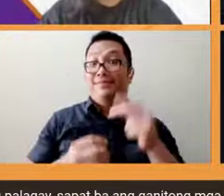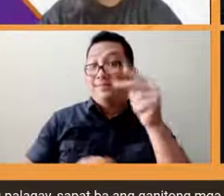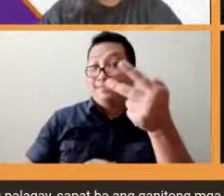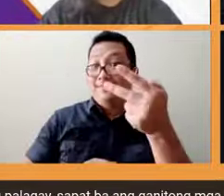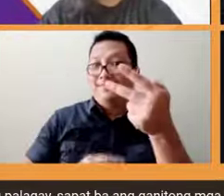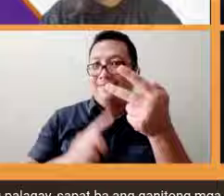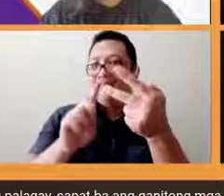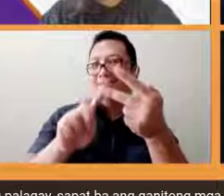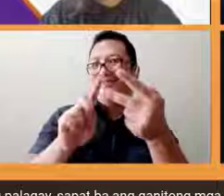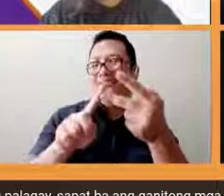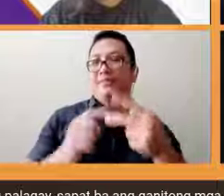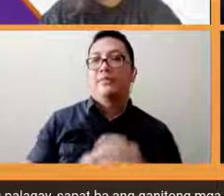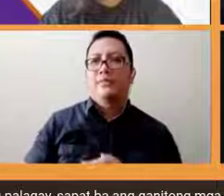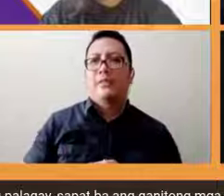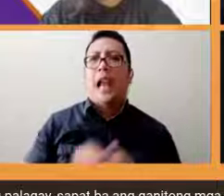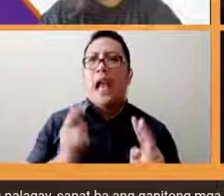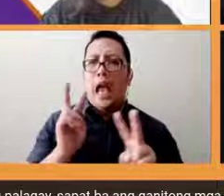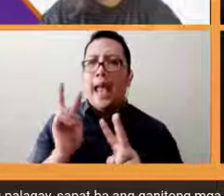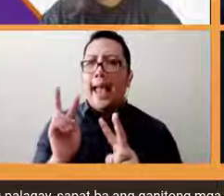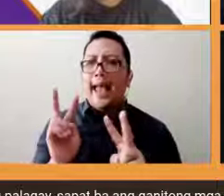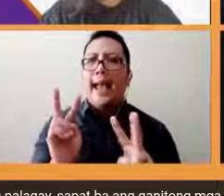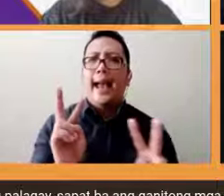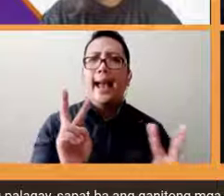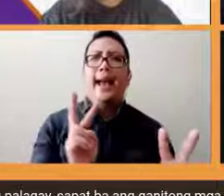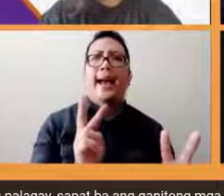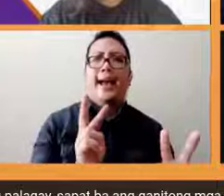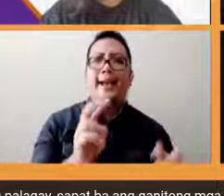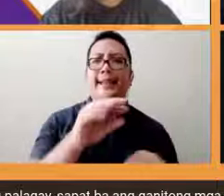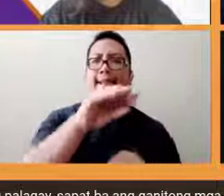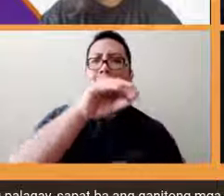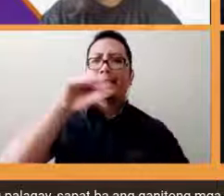nakikita ko yung sa supplementary data form din